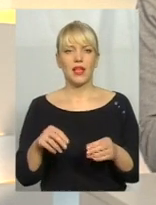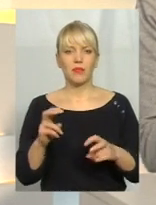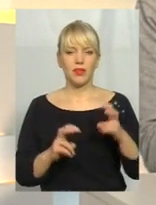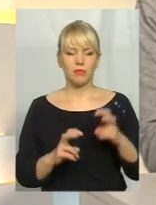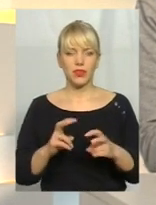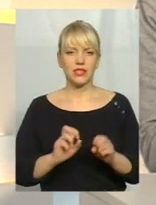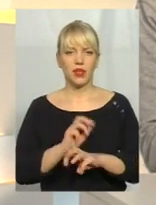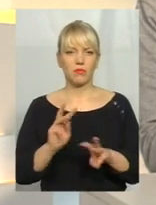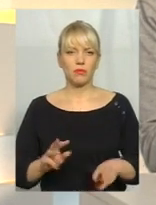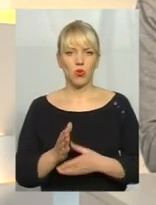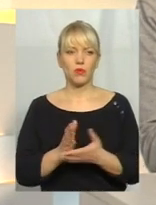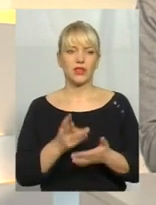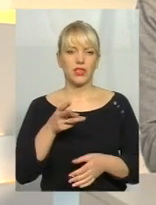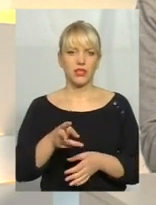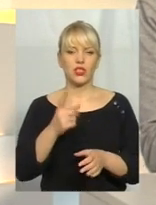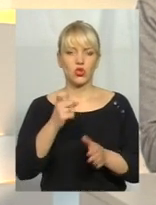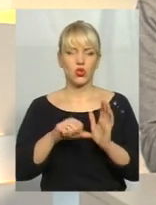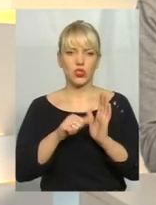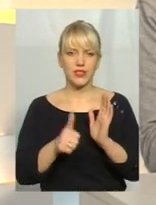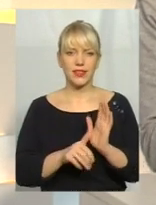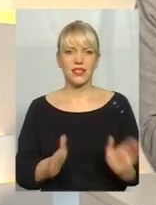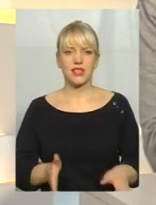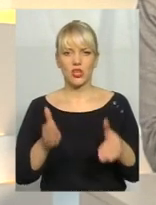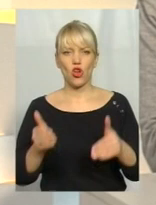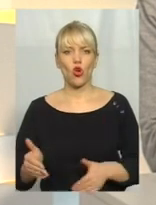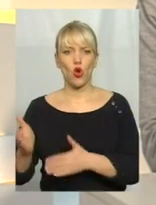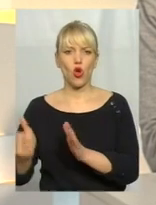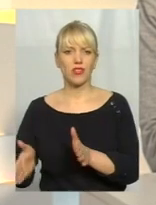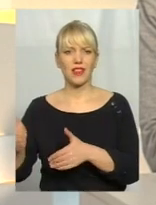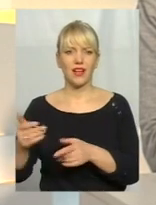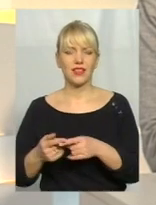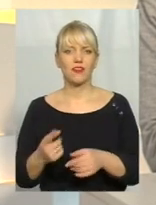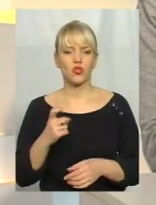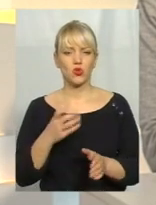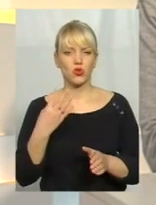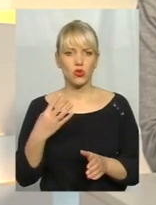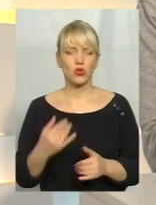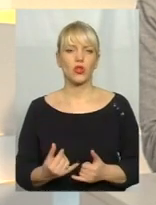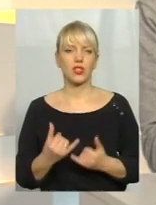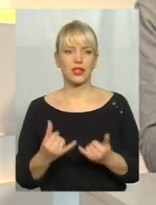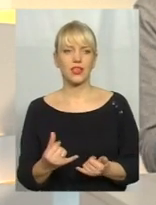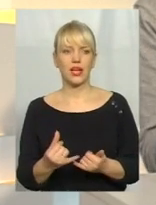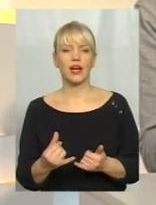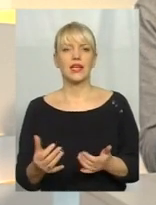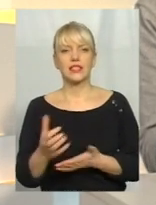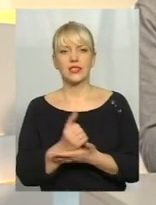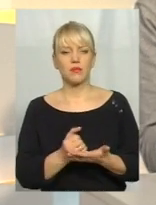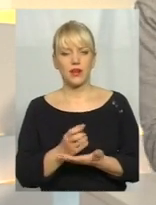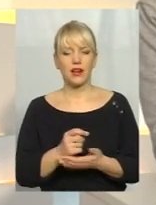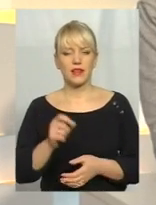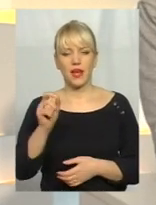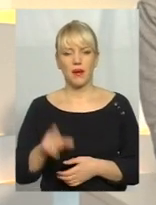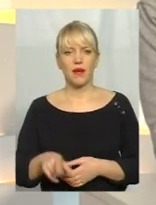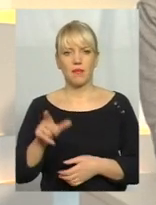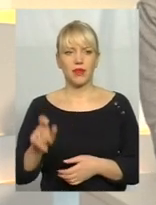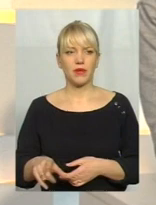забезпечує обслуговування 3116 контейнерів, тому числі 140 контейнерів для роздільного збирання побутових відходів пет-пляшка скло. То це